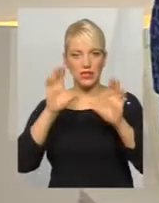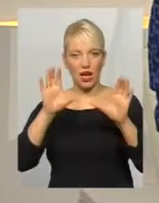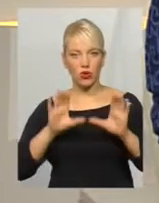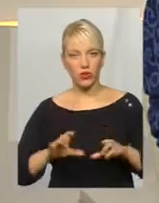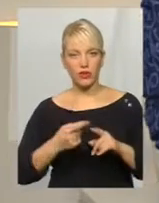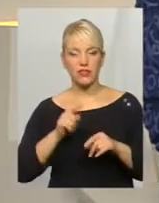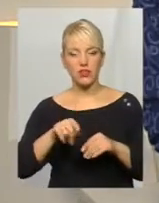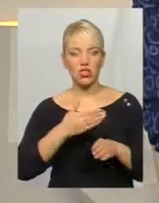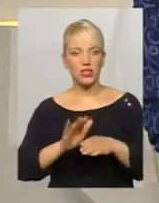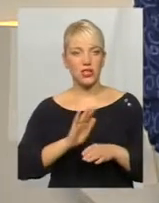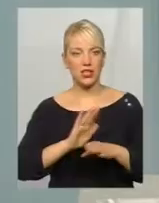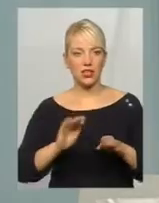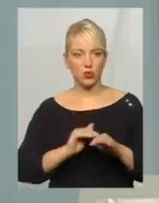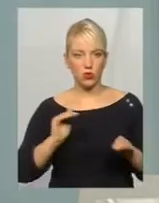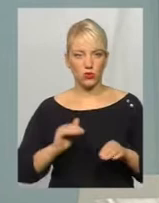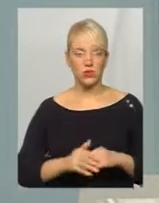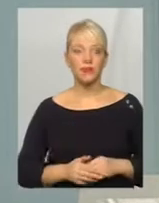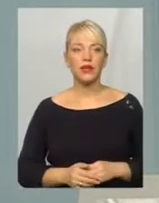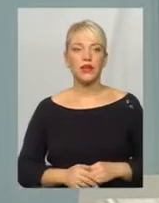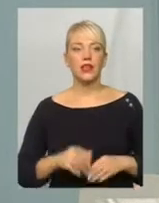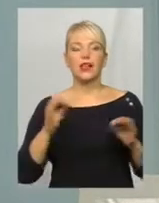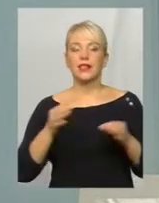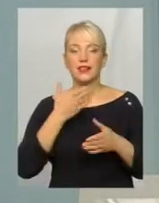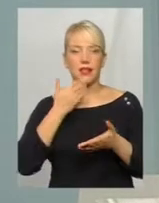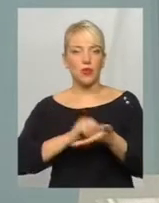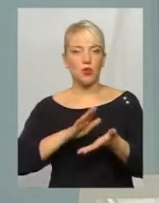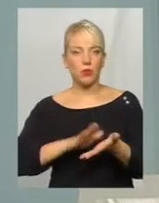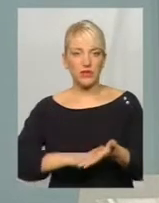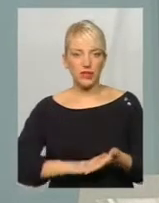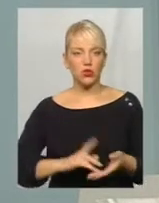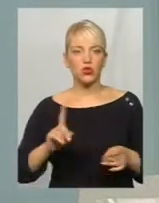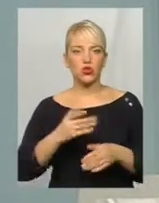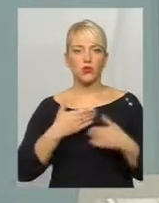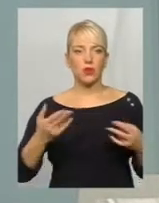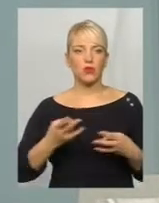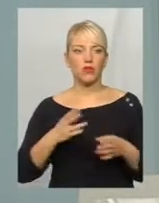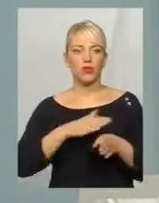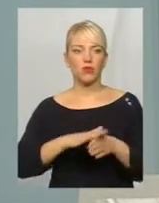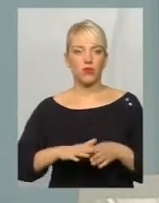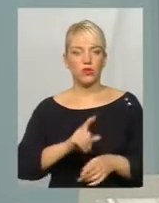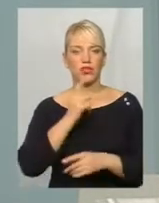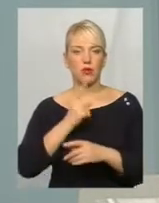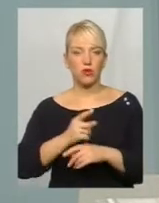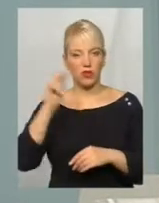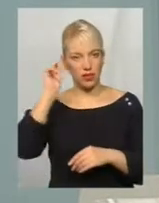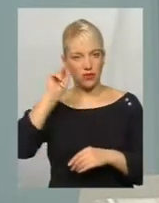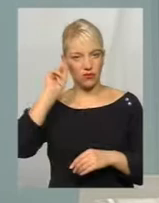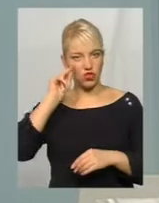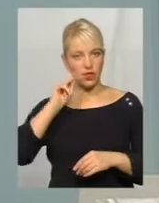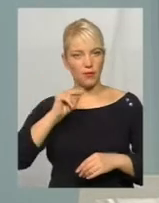саме в цій частині не торкнуться? Ніде не прописано, що ми маємо повністю заборонити вивчення